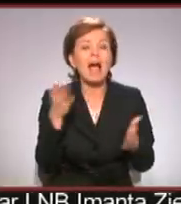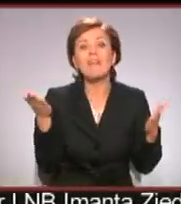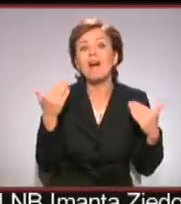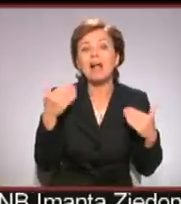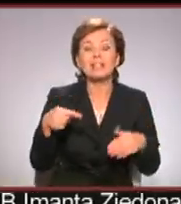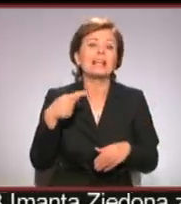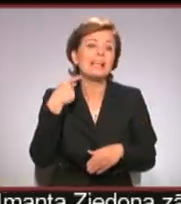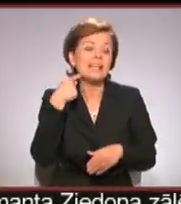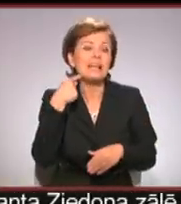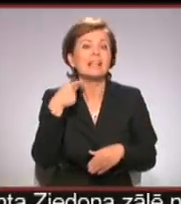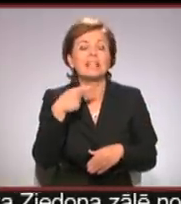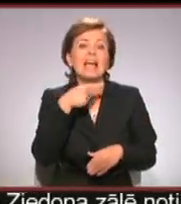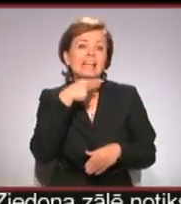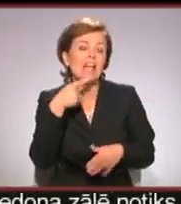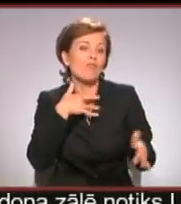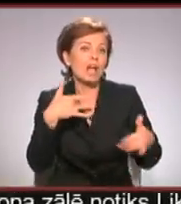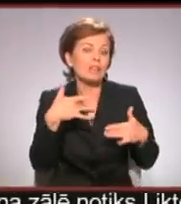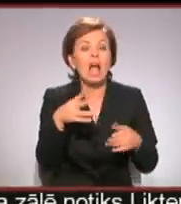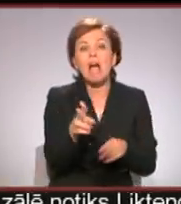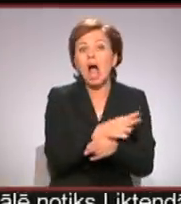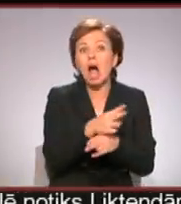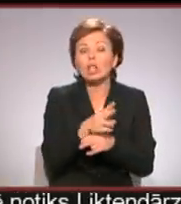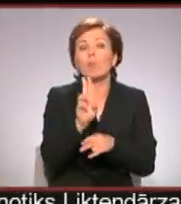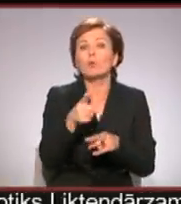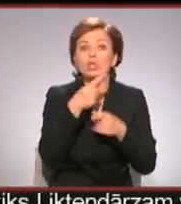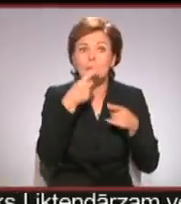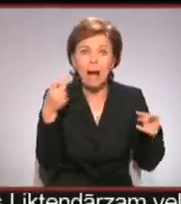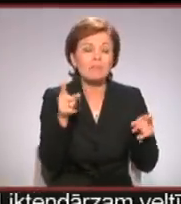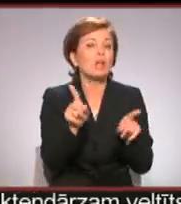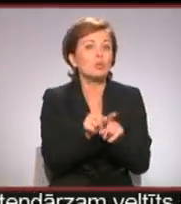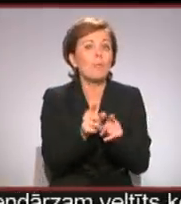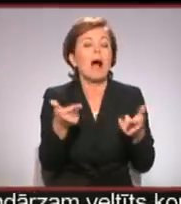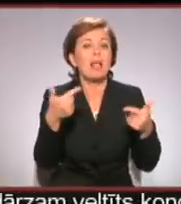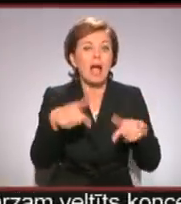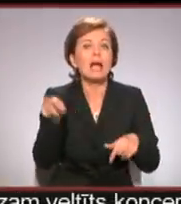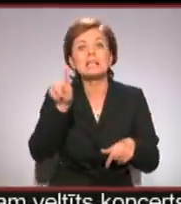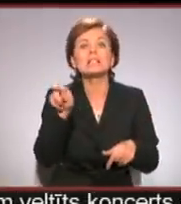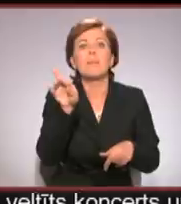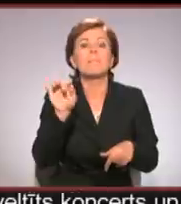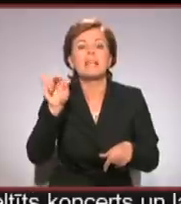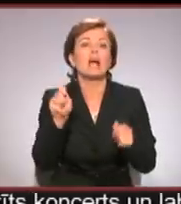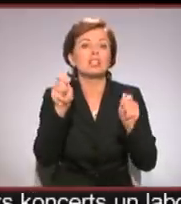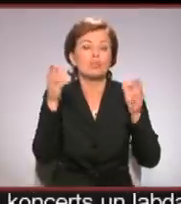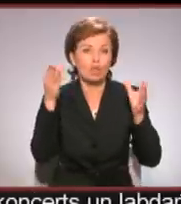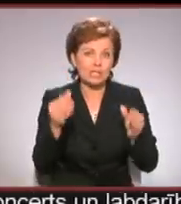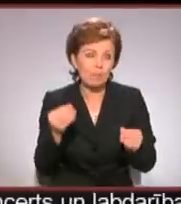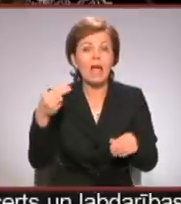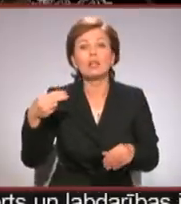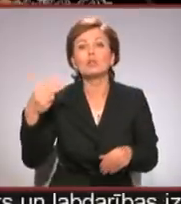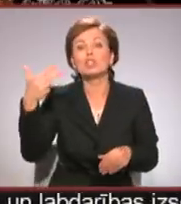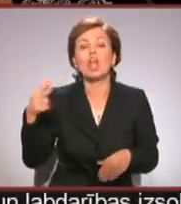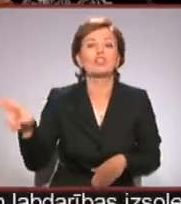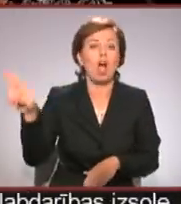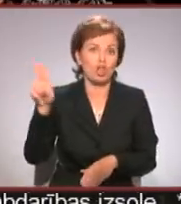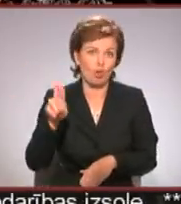Rīgas Krievu teātrī. Šo un citu kategoriju lauriāti tiks paziņot nemainīgā laikā – Edvards Miļķa dzimšanas dienā 23. novembrī.